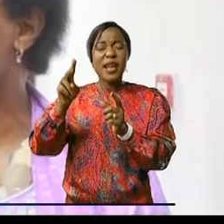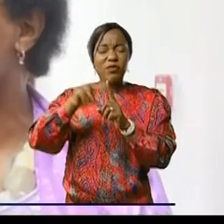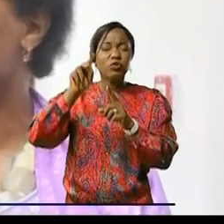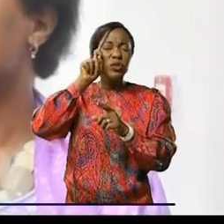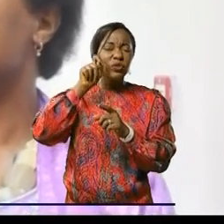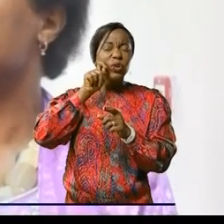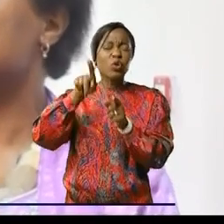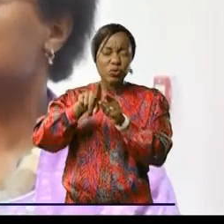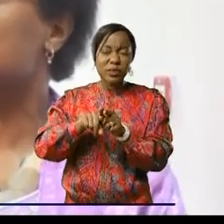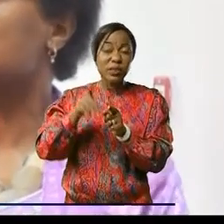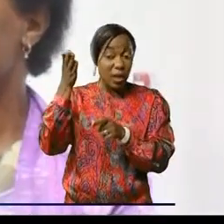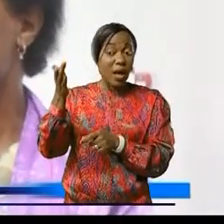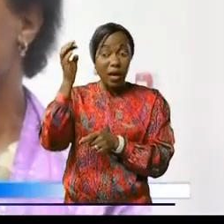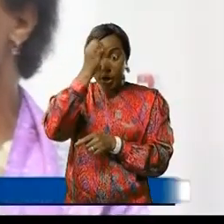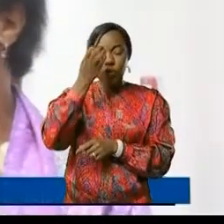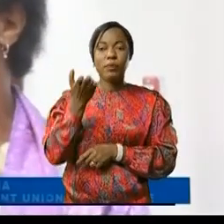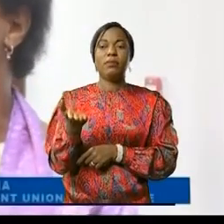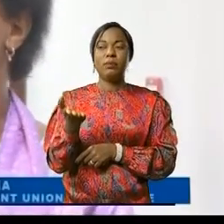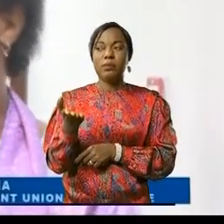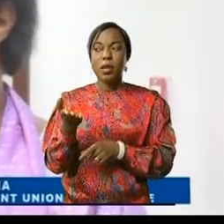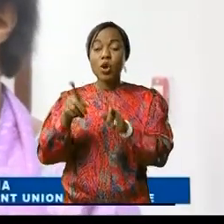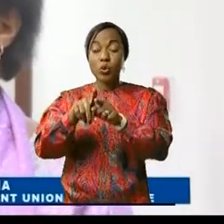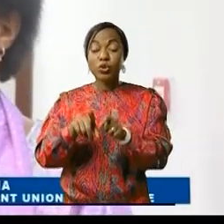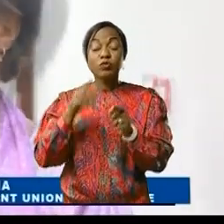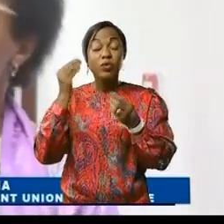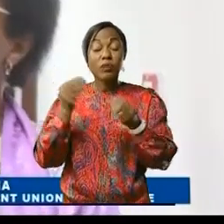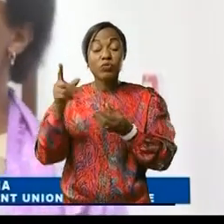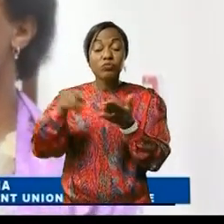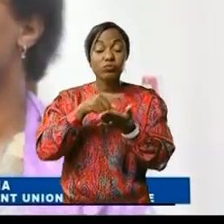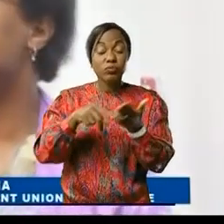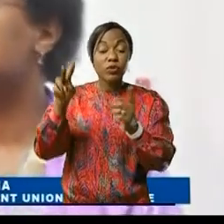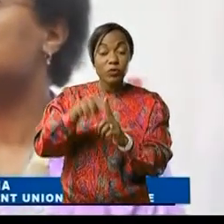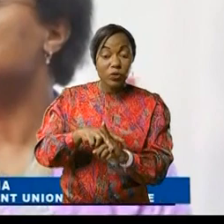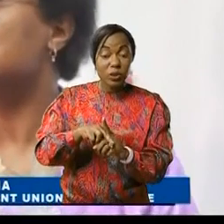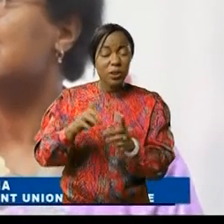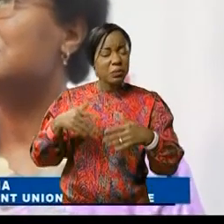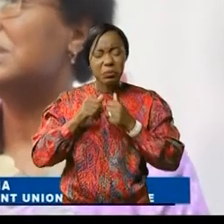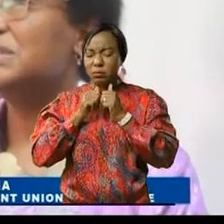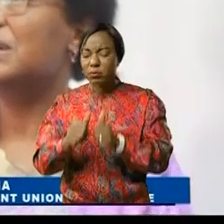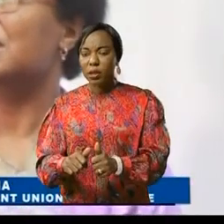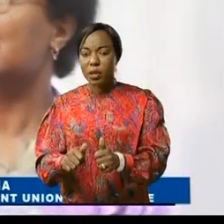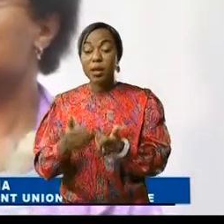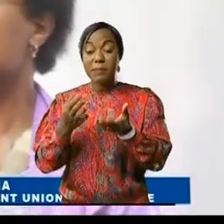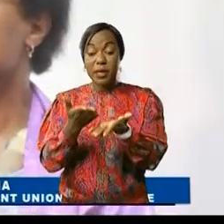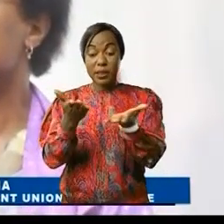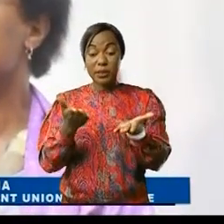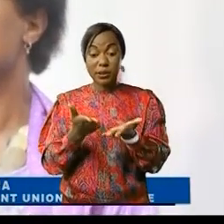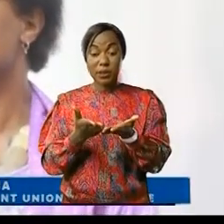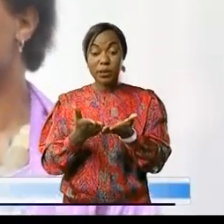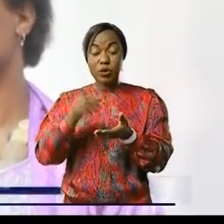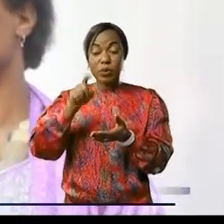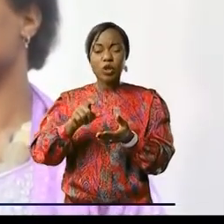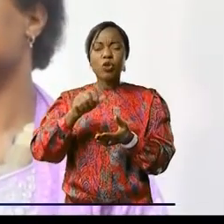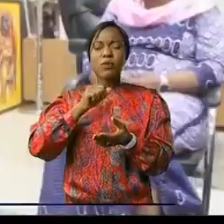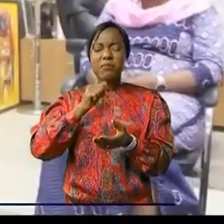bien en Europe qu'en Afrique, puisque une femme sur trois est victime de violences. Maintenant, ça me fait plaisir de savoir si vous avez la Tolérance zéro